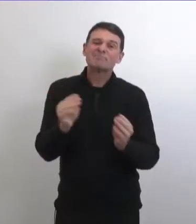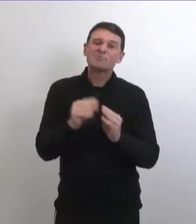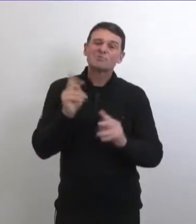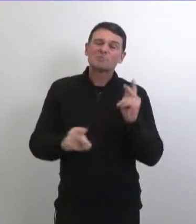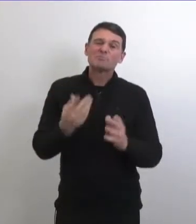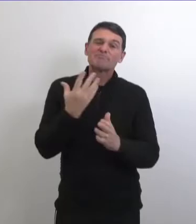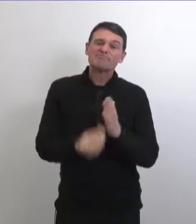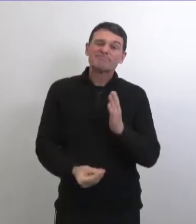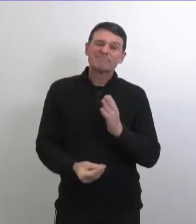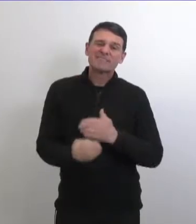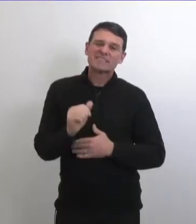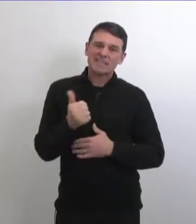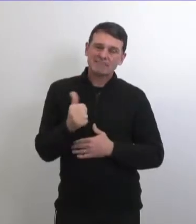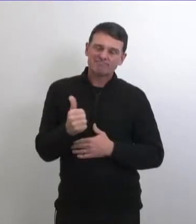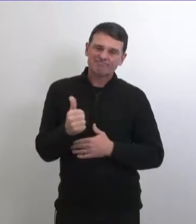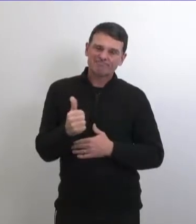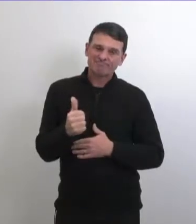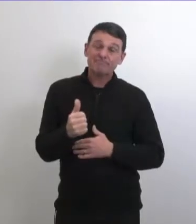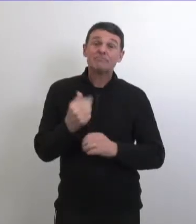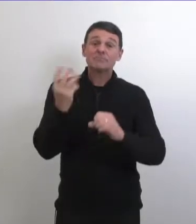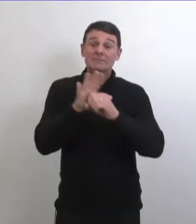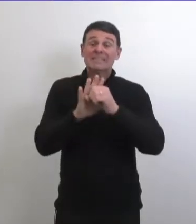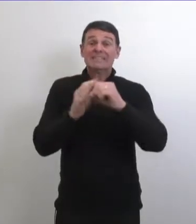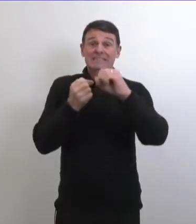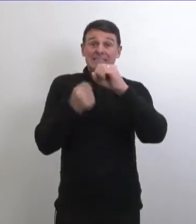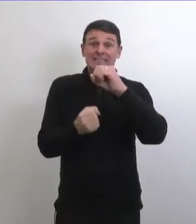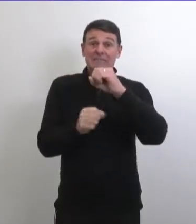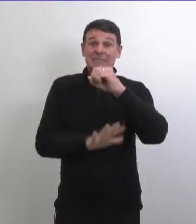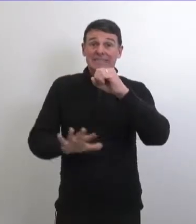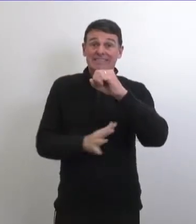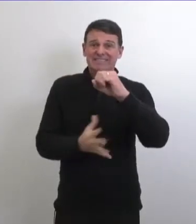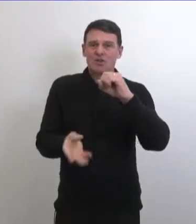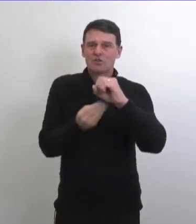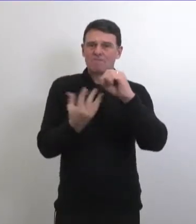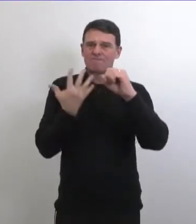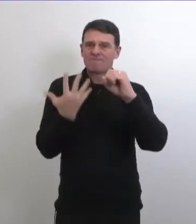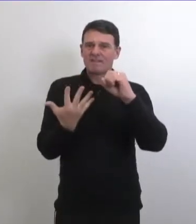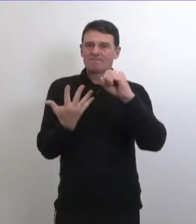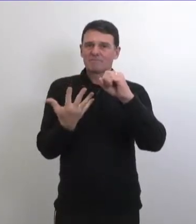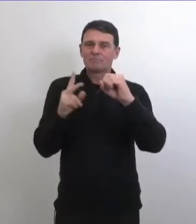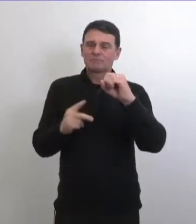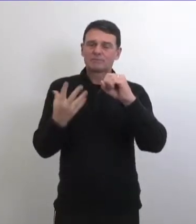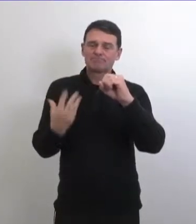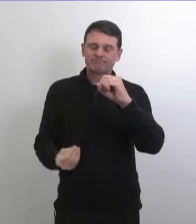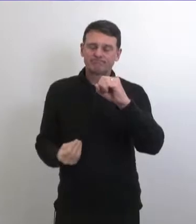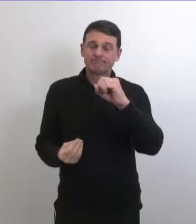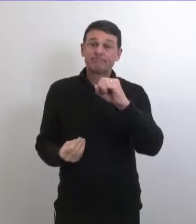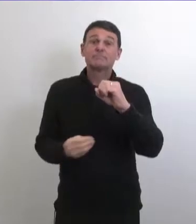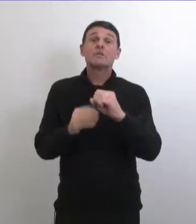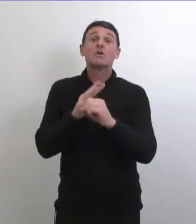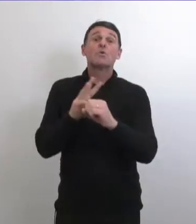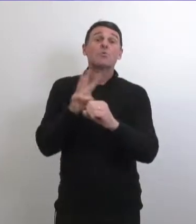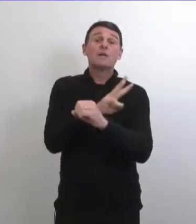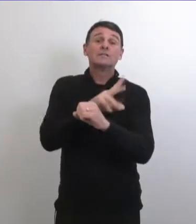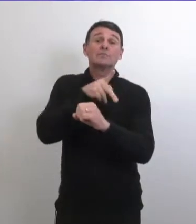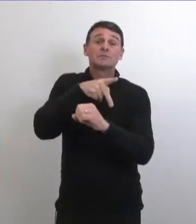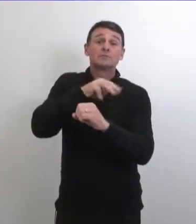annonçons à 10 décès supplémentaires dû à la cove et 19 il y a cinq décès dans la région santé sud